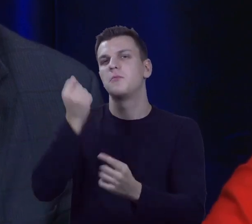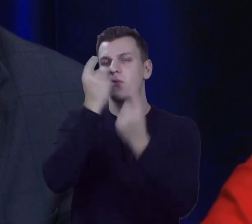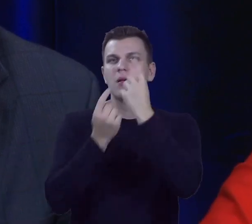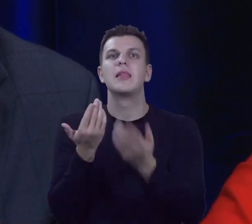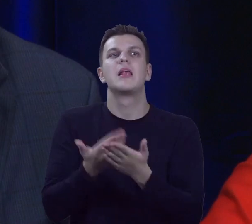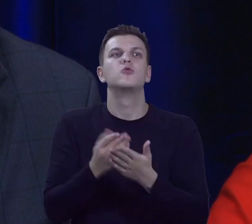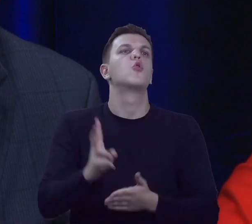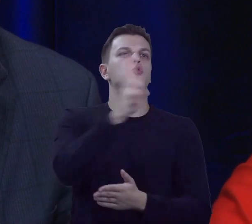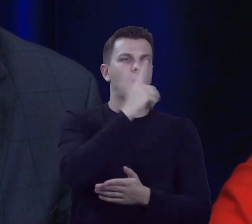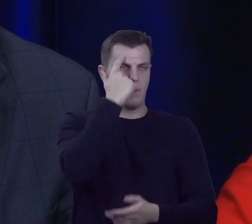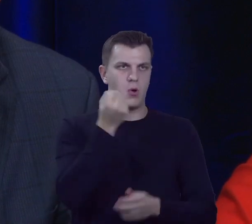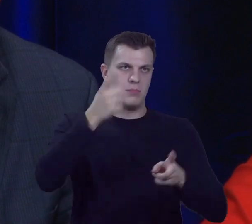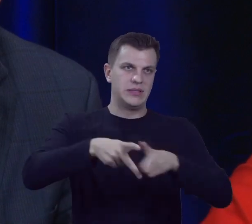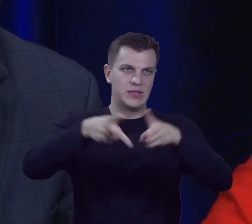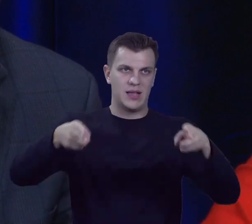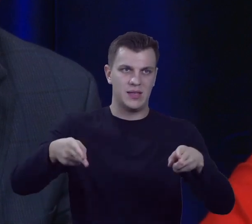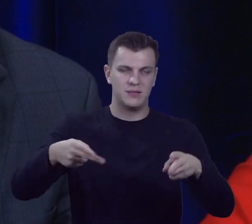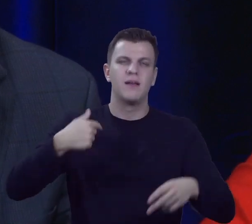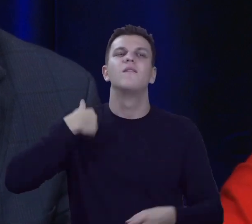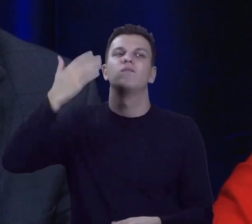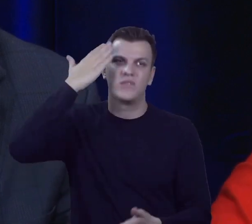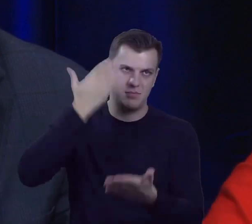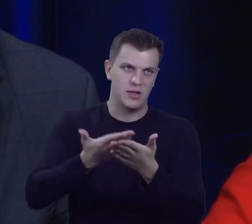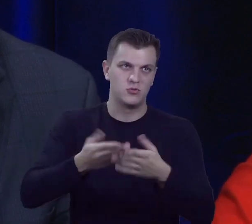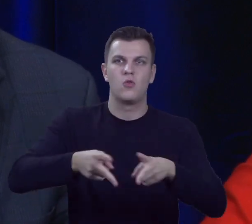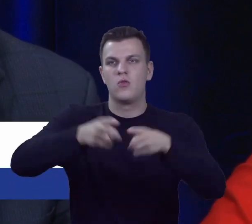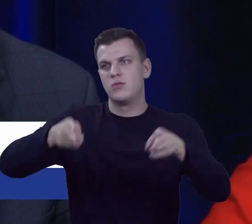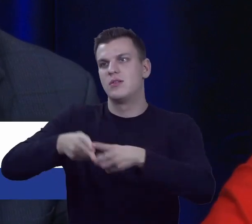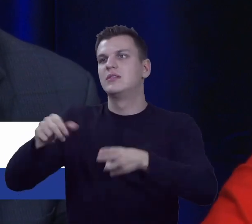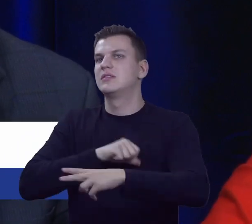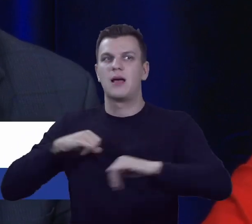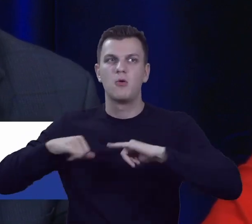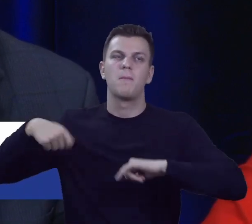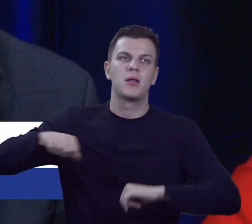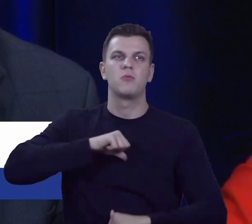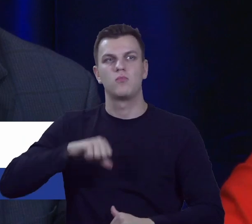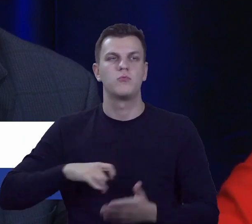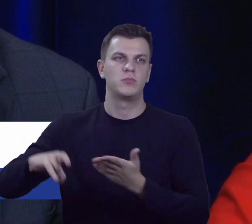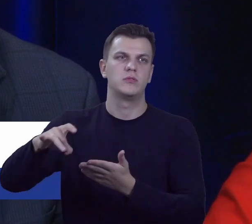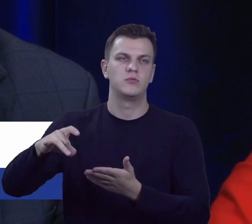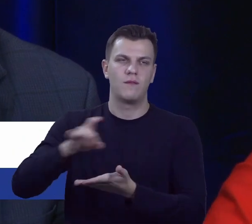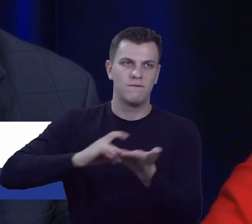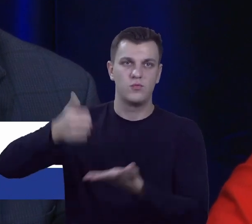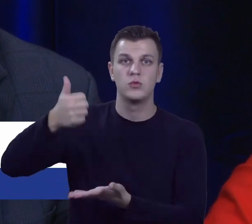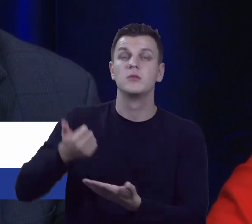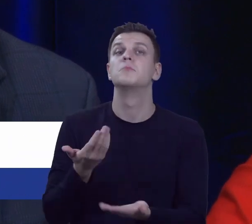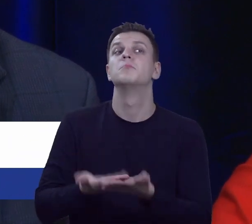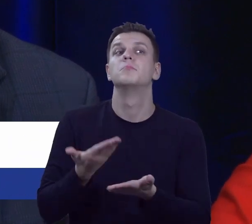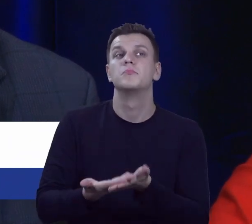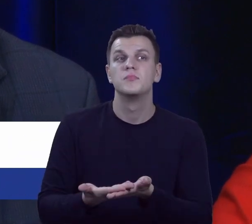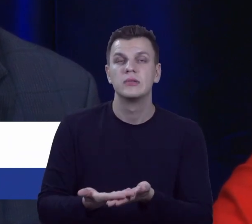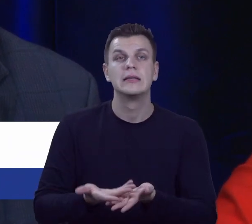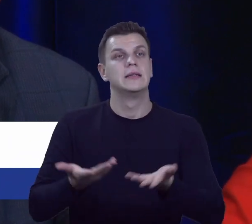wymyślił. I ja wiem, dlaczego wymyślono właśnie kadencyjność dla samorządowców, prezydentów, burmistrzów, wójtów. Dlatego, że ci,